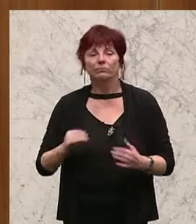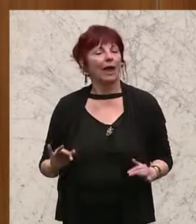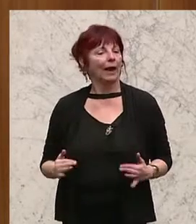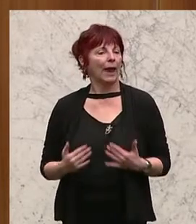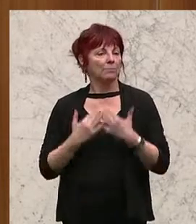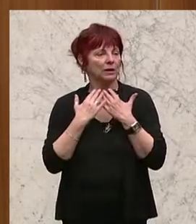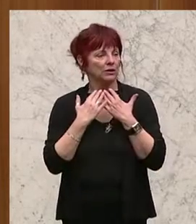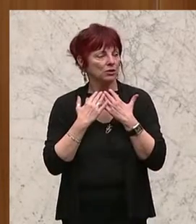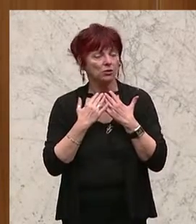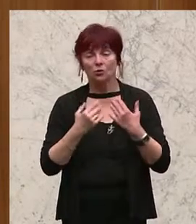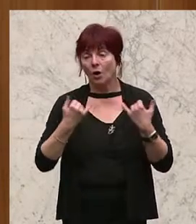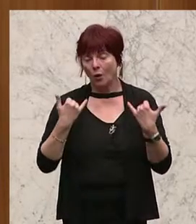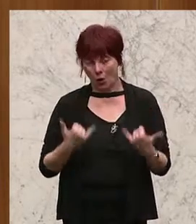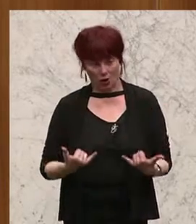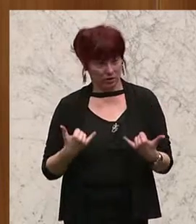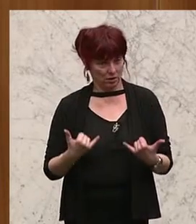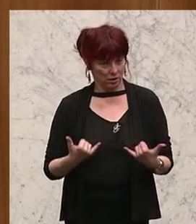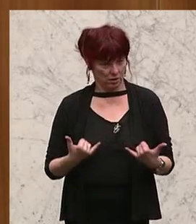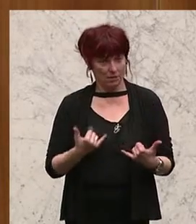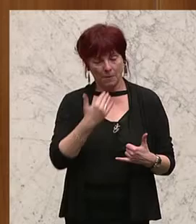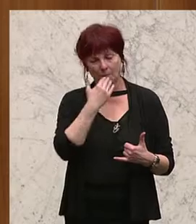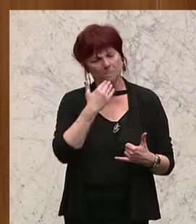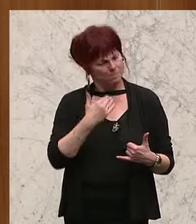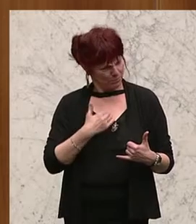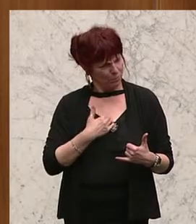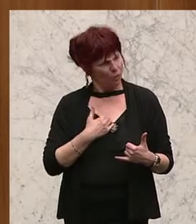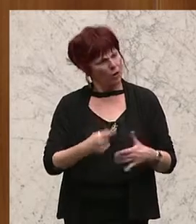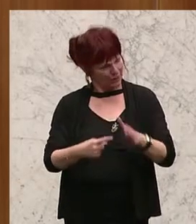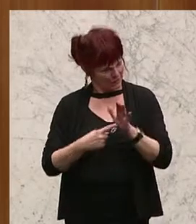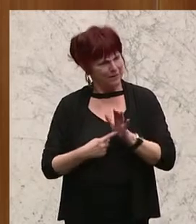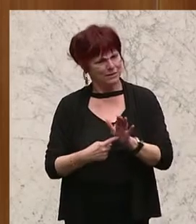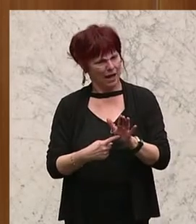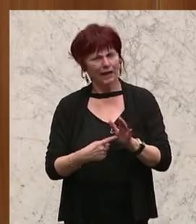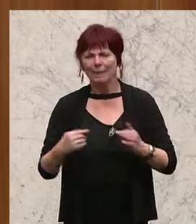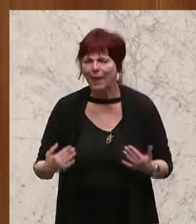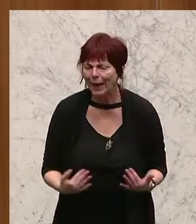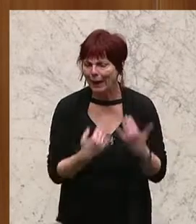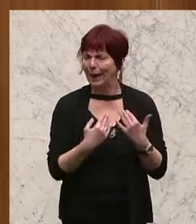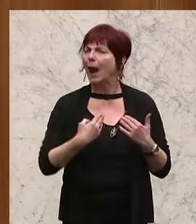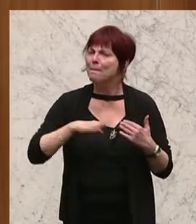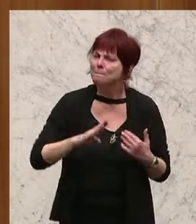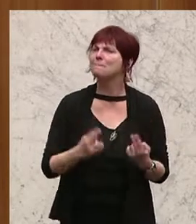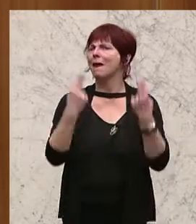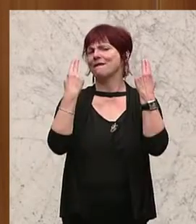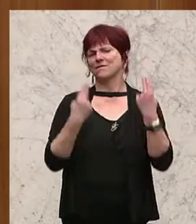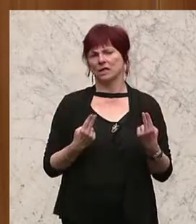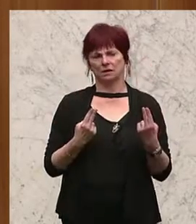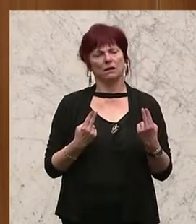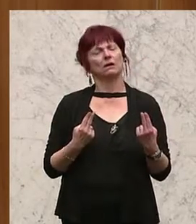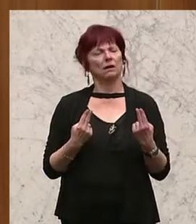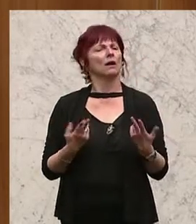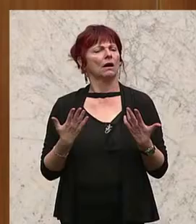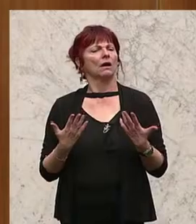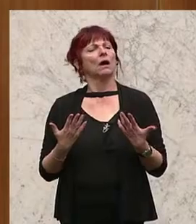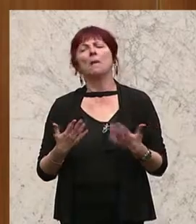stärken heute das Prinzip Reha vor Pension, damit Menschen lange in